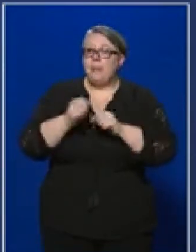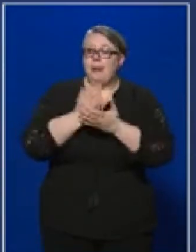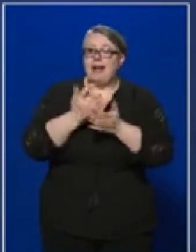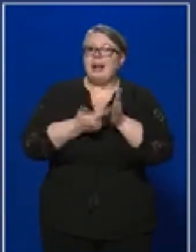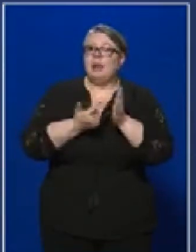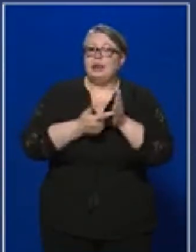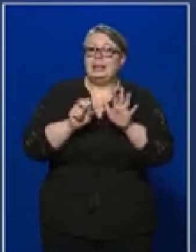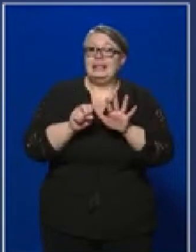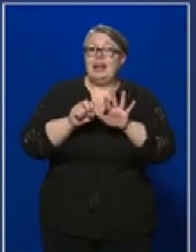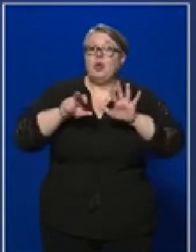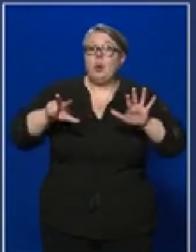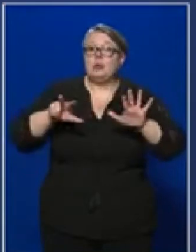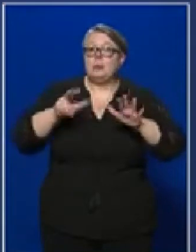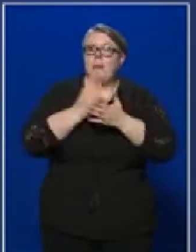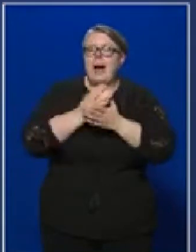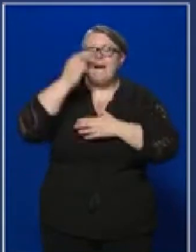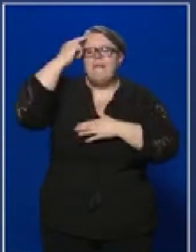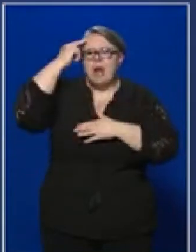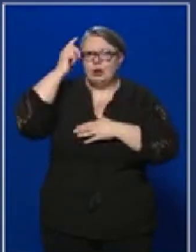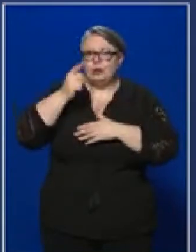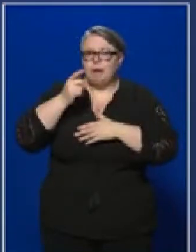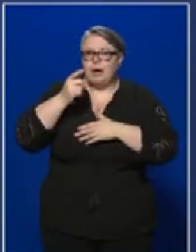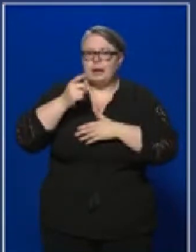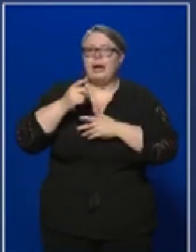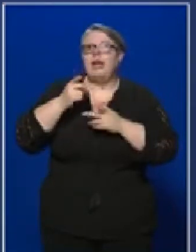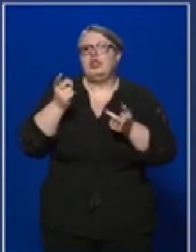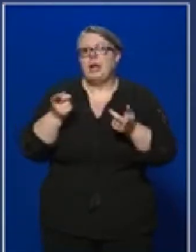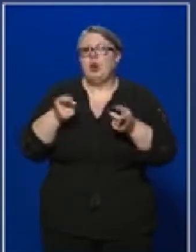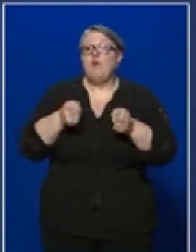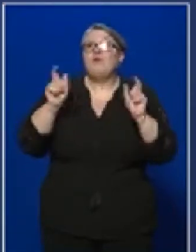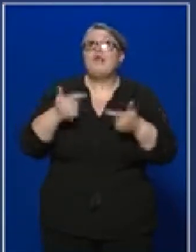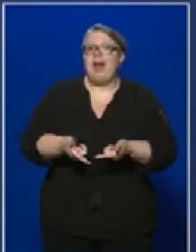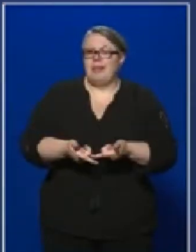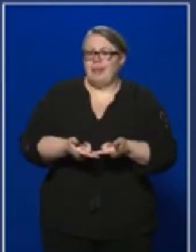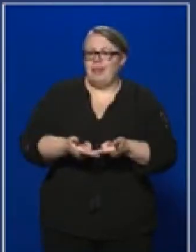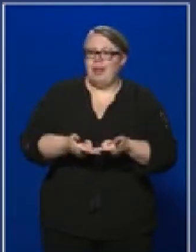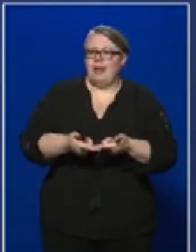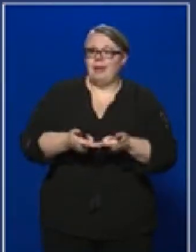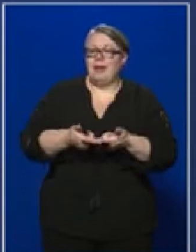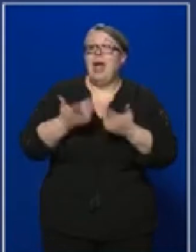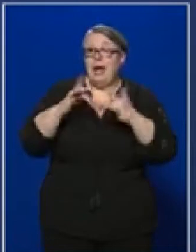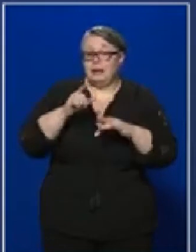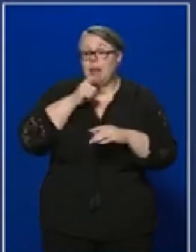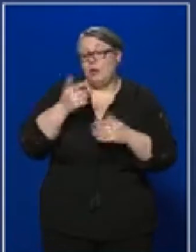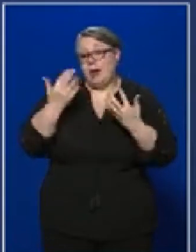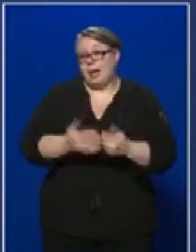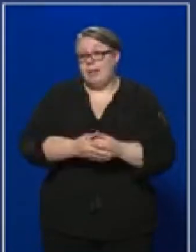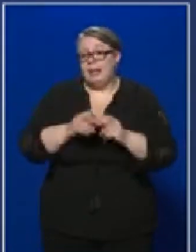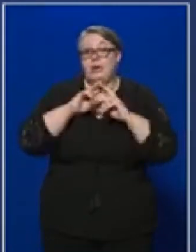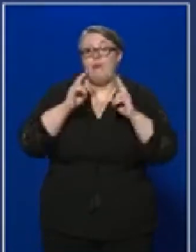2018-ban felismert és egyfajta függetlenedést eredményez a